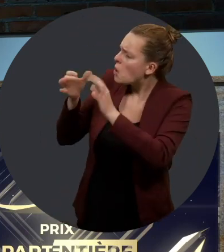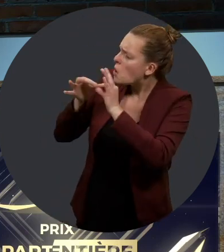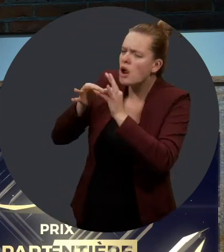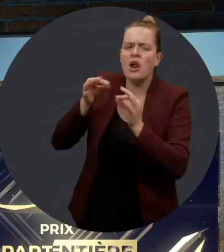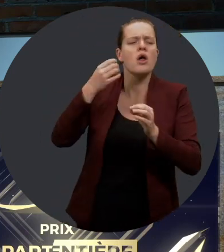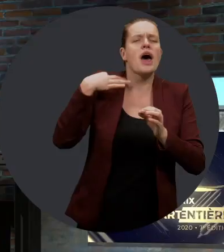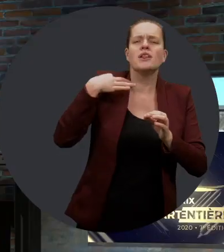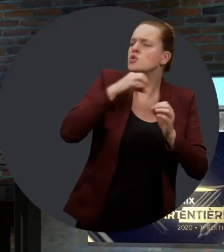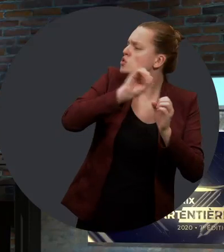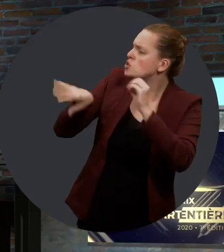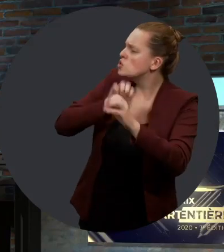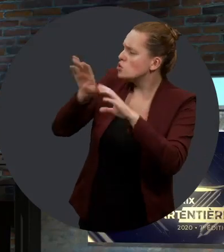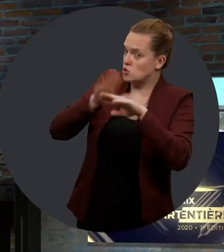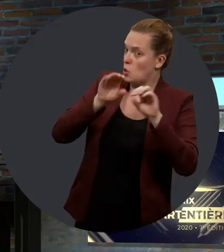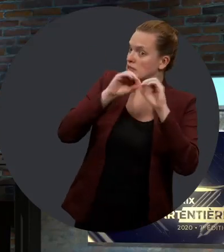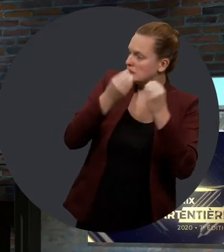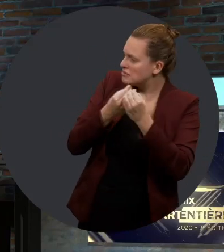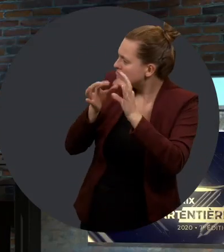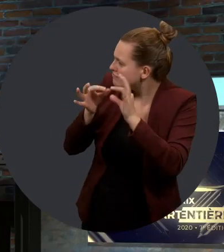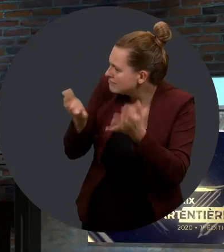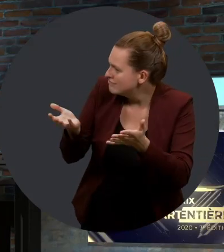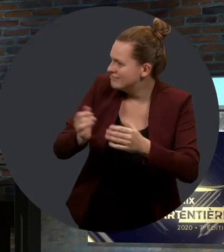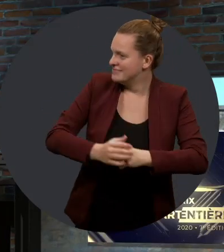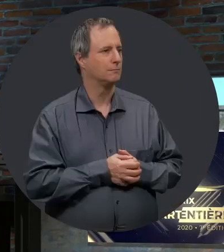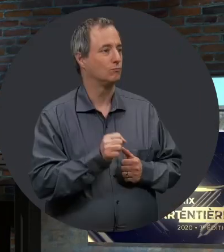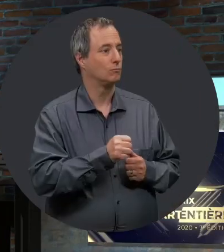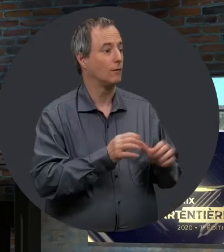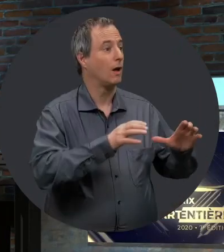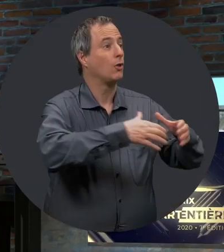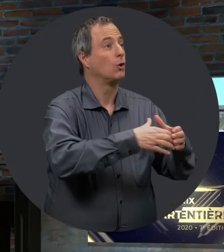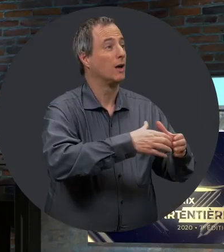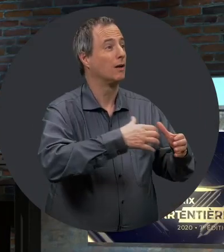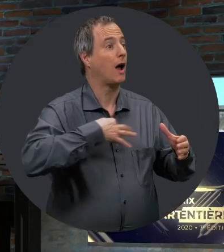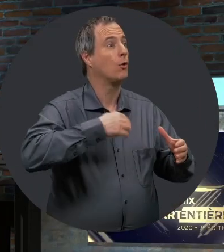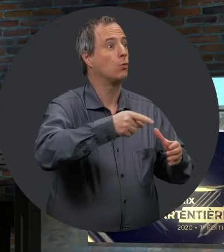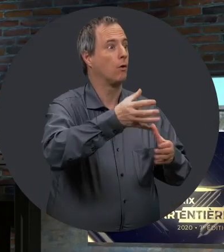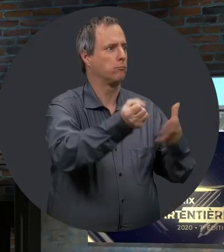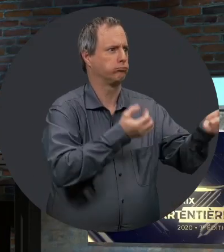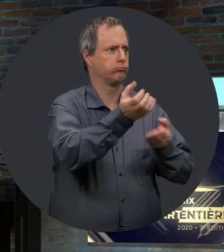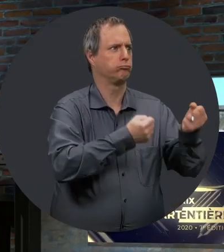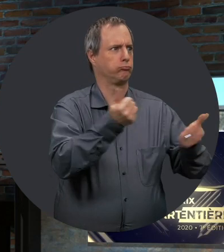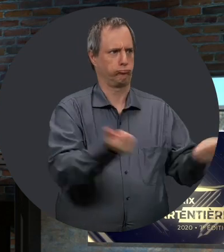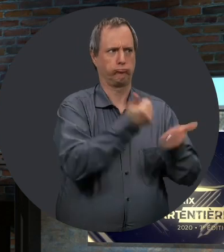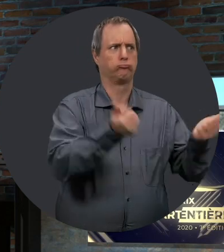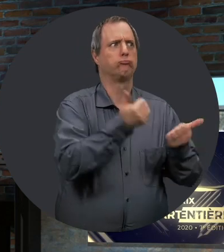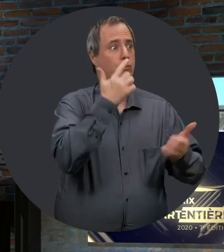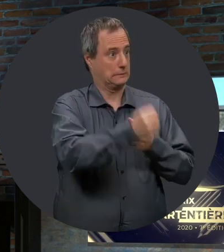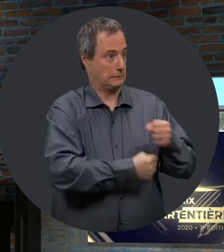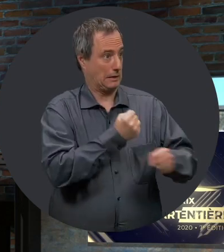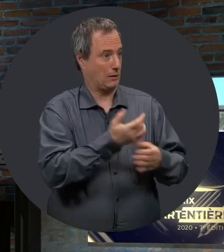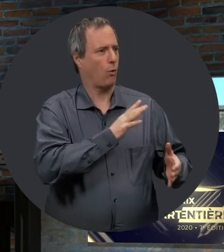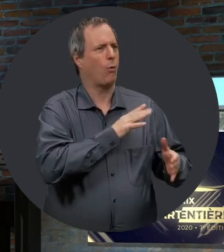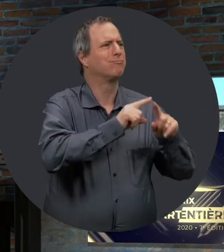parler des organismes qui ont soumis leur candidature pour le prix cette année? On a reçu beaucoup de candidatures dans cette catégorie cette année. Il y avait autant